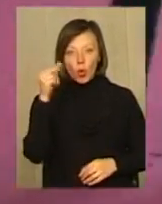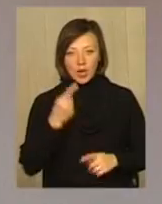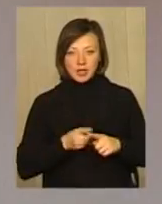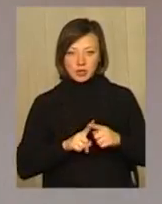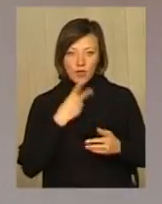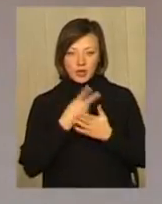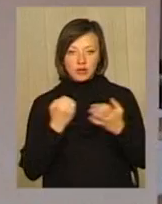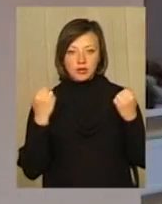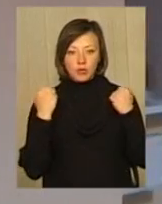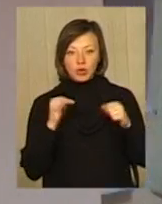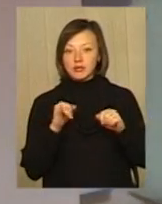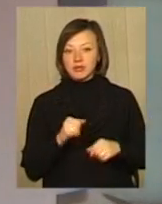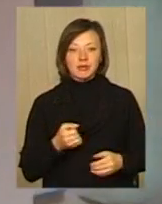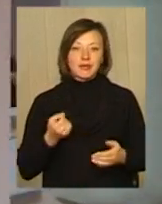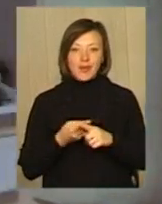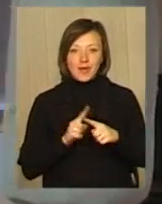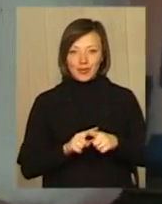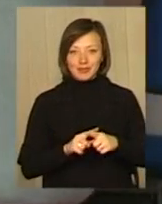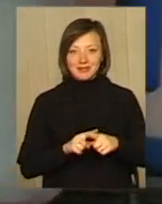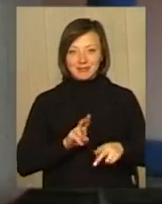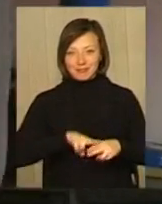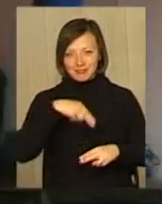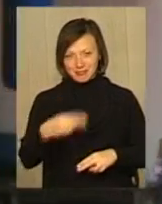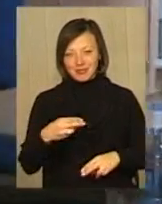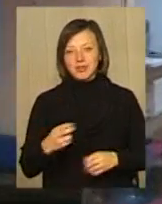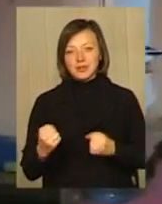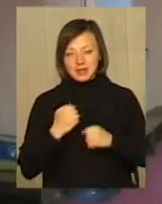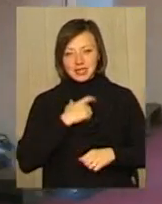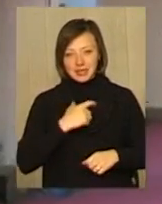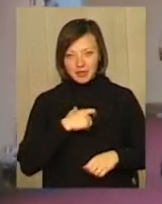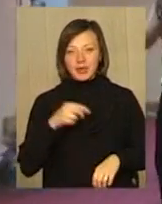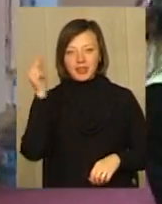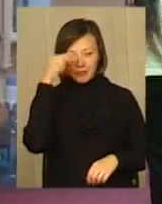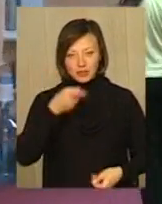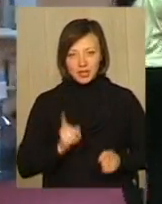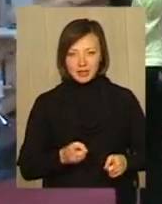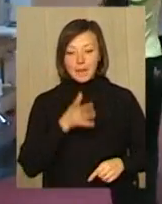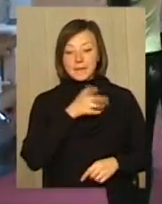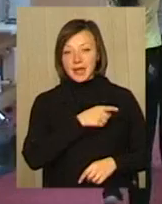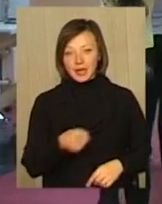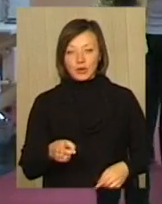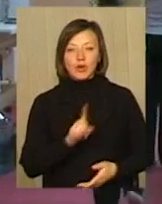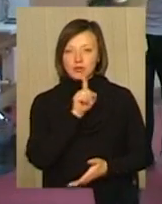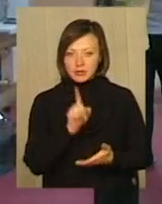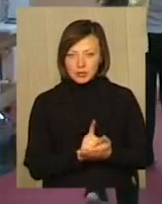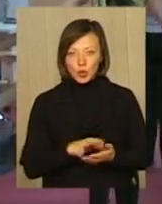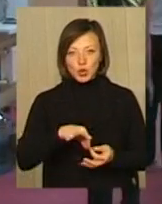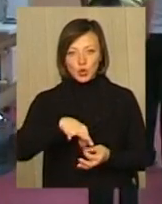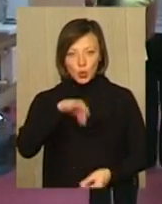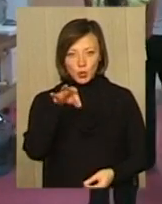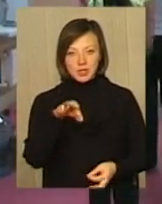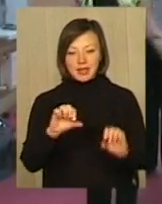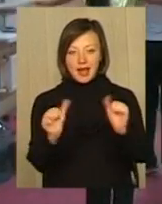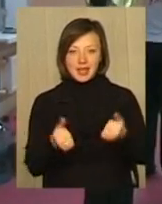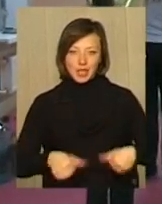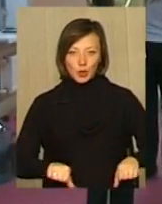й не наважаться заїхати якомусь духвальцю кулаком в обличчя, постуєте за себе більший спосіб навчати. А за цей період неодмінно набудуть стрункості і